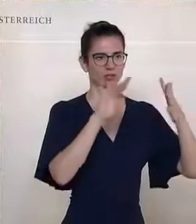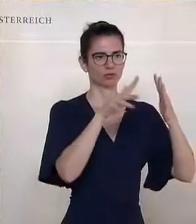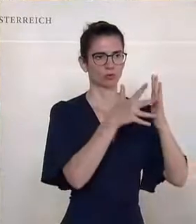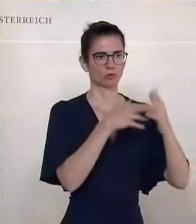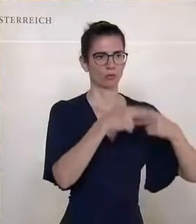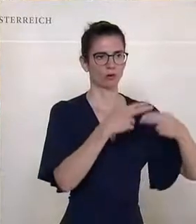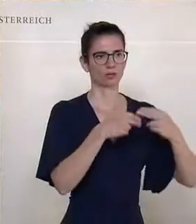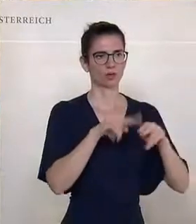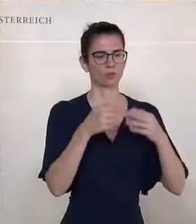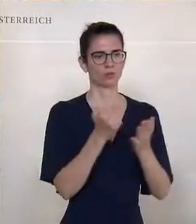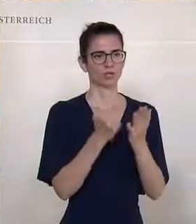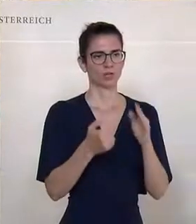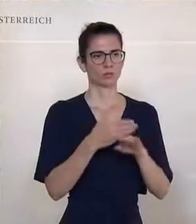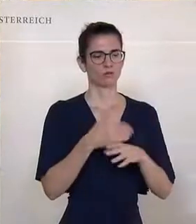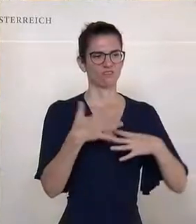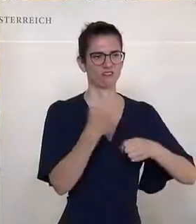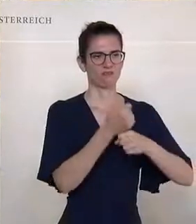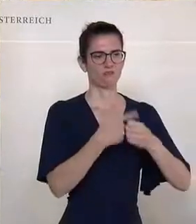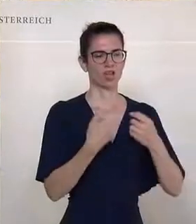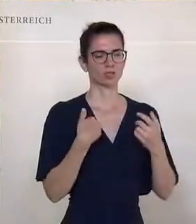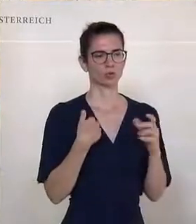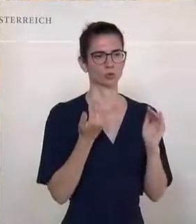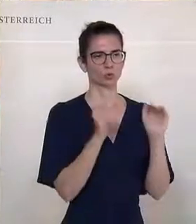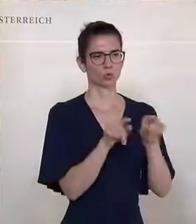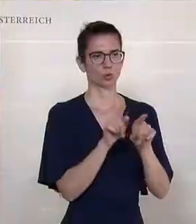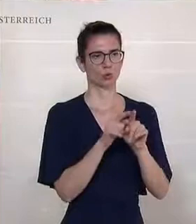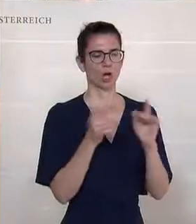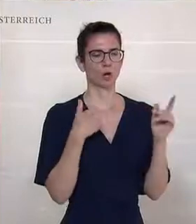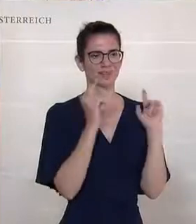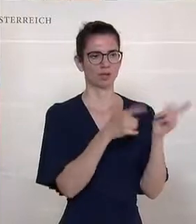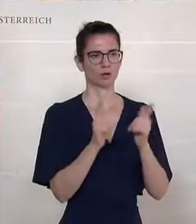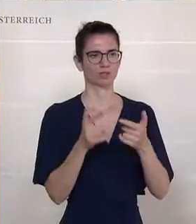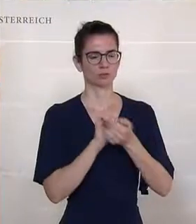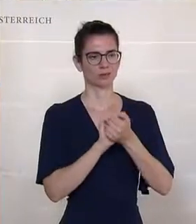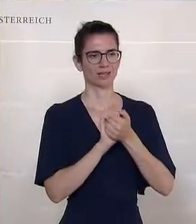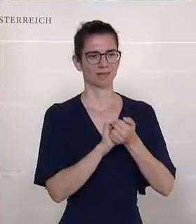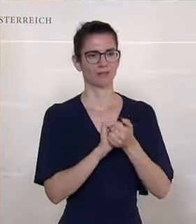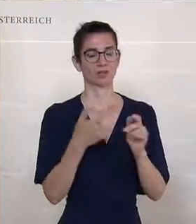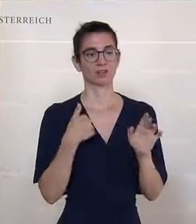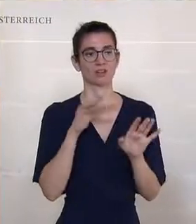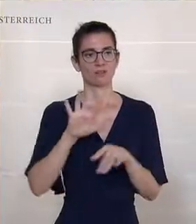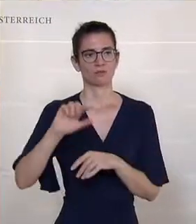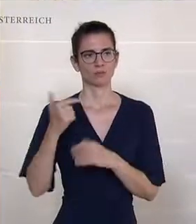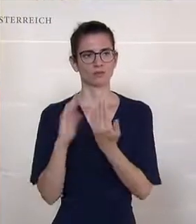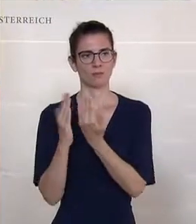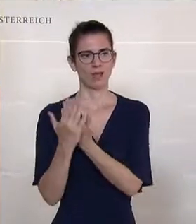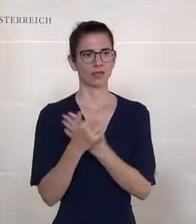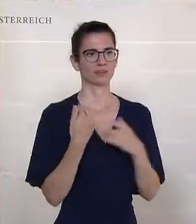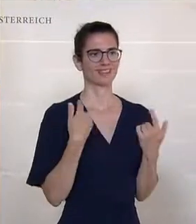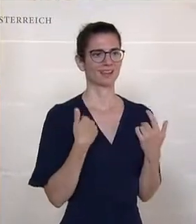Grundlage nachschärfen, auf der Österreich-Beiträge an internationale Finanzinstitutionen im Rahmen der